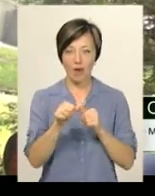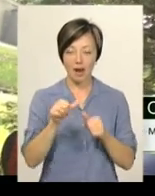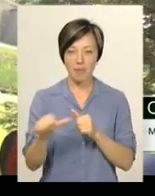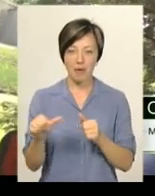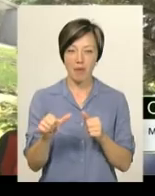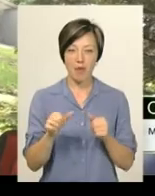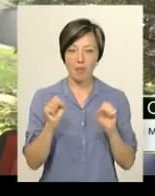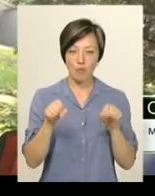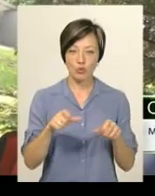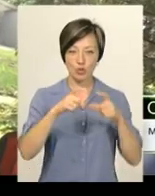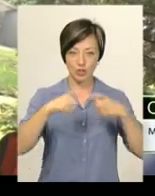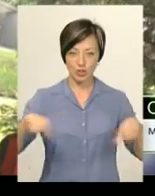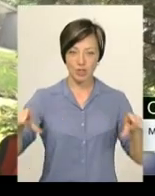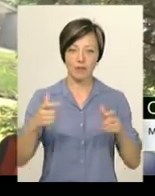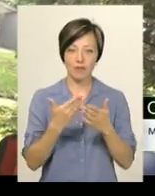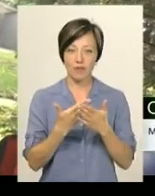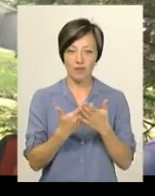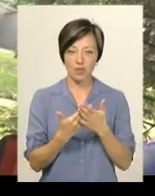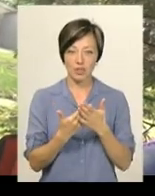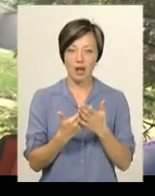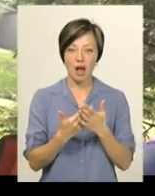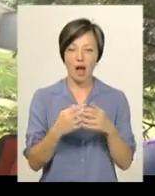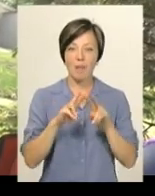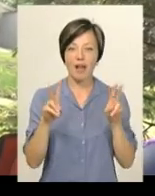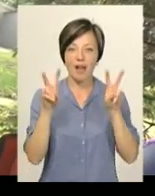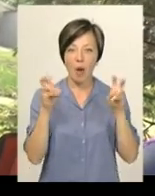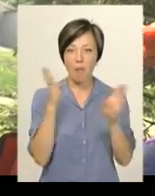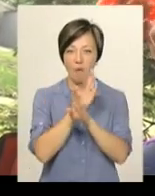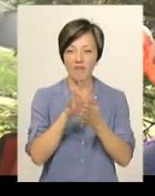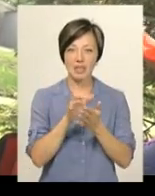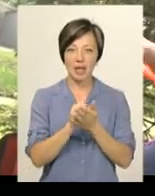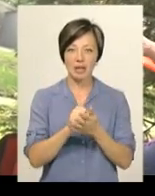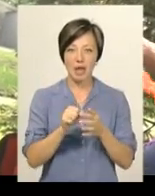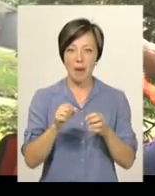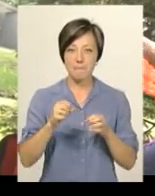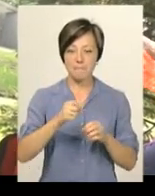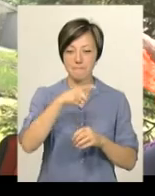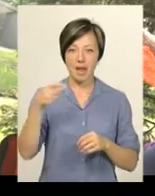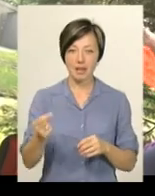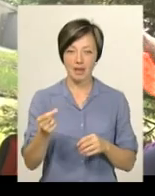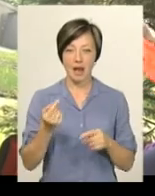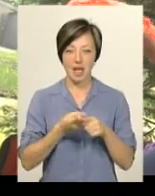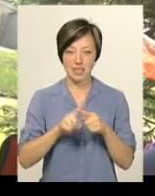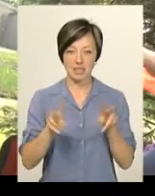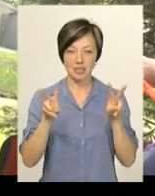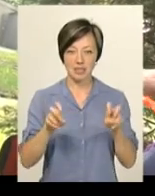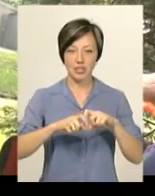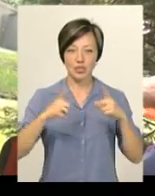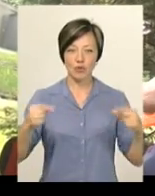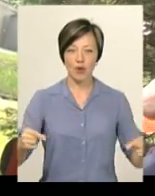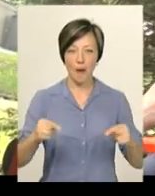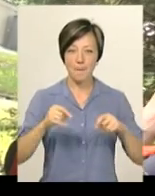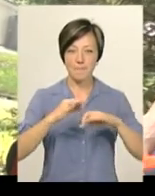просто стрічки. От повітряні петлі, а оце називається стрічкове